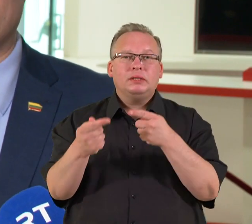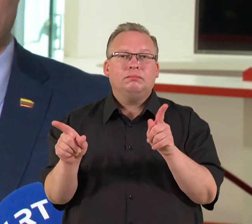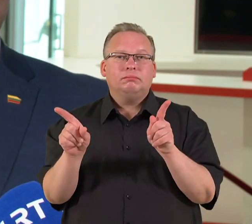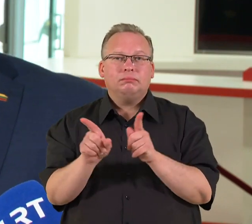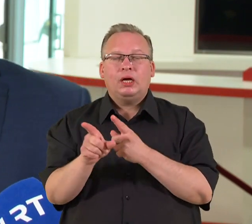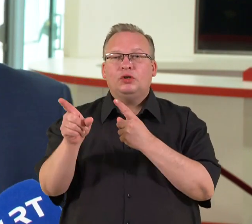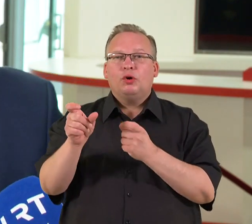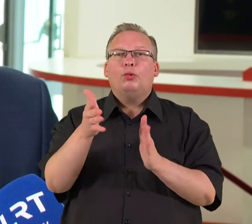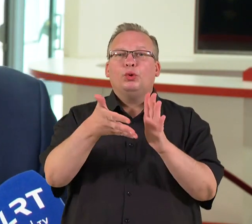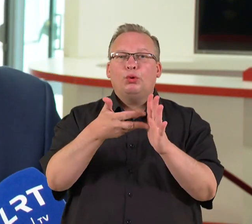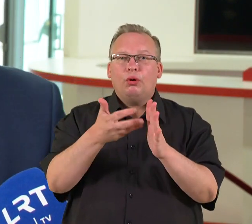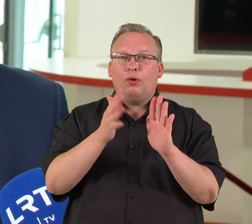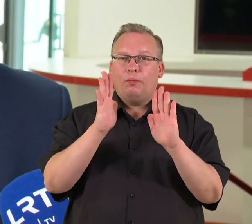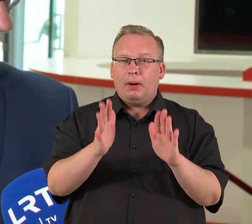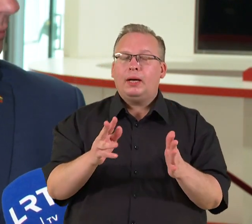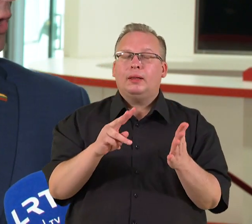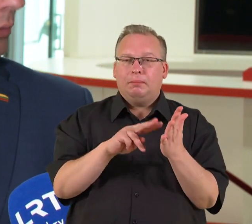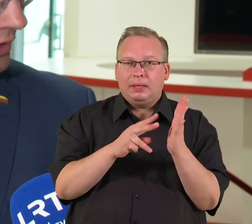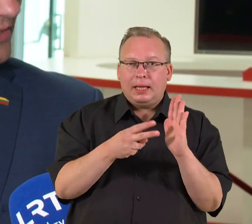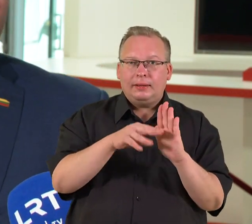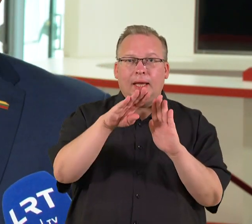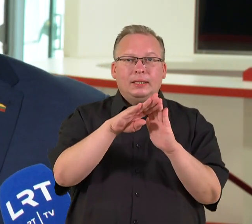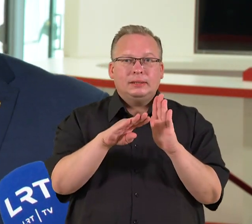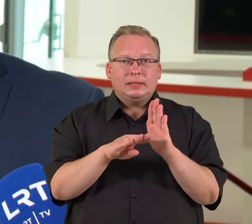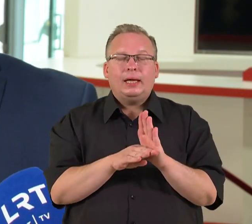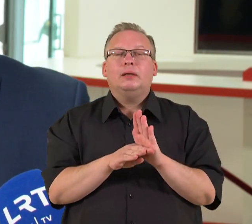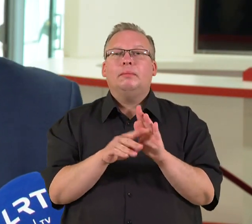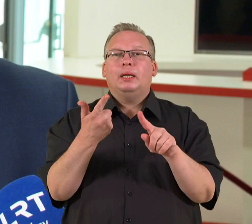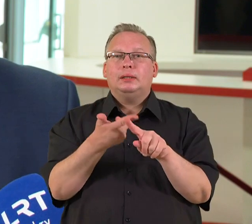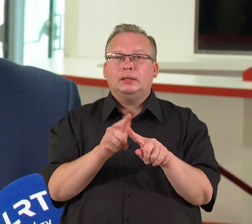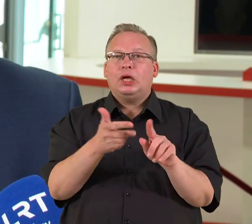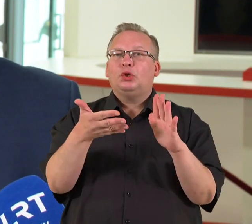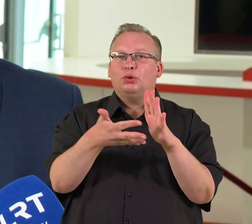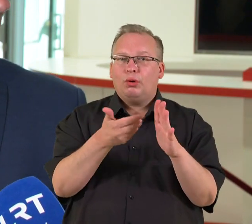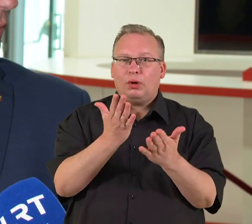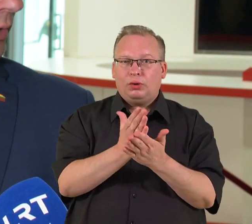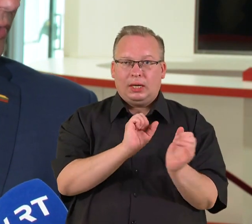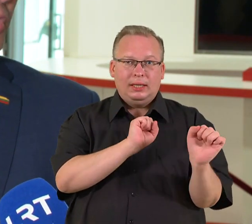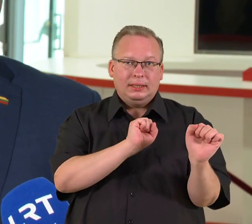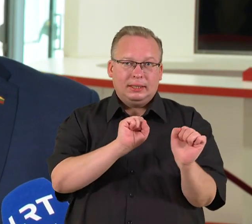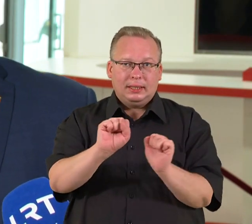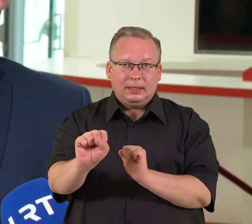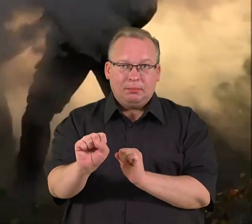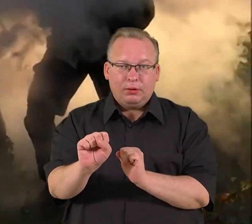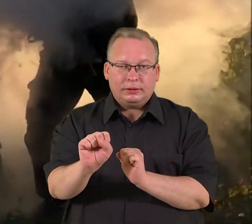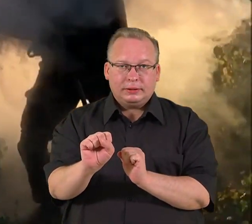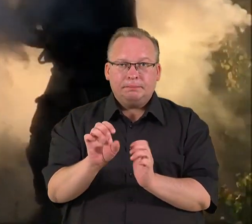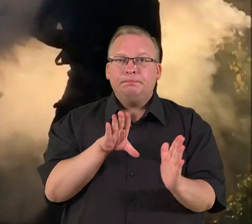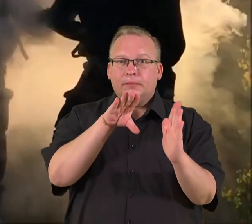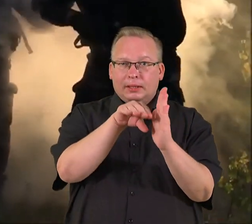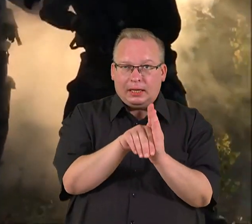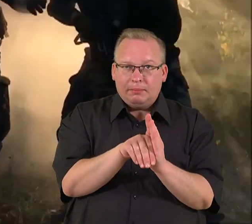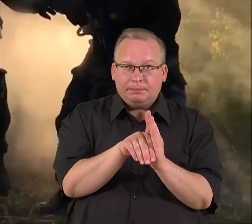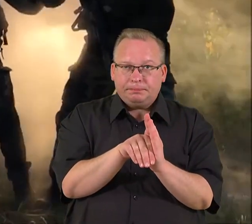šauliai, jie ir toliau pagal algoritmą, ir pagal įstatymo karo padėdės įstatymą ir toliau yra gynybos sistemos dalimi.